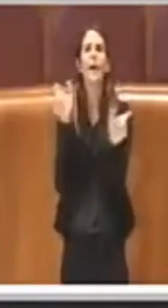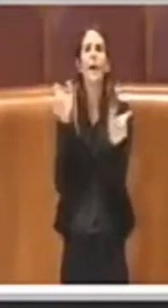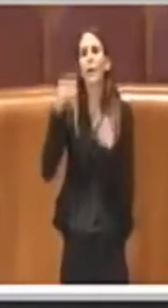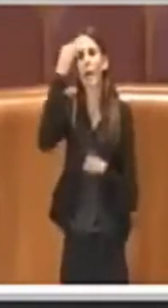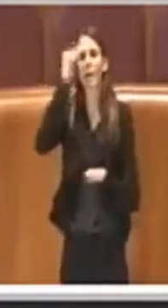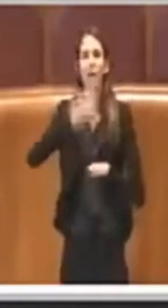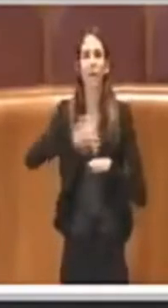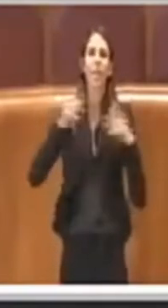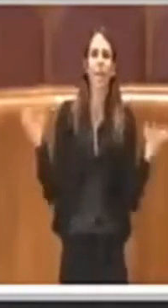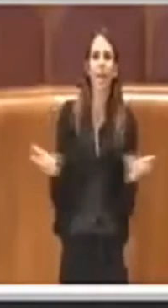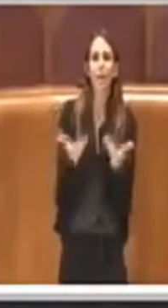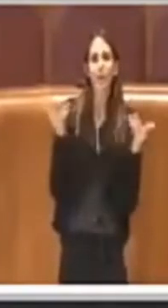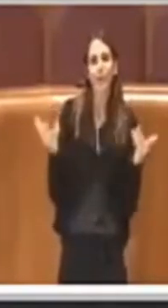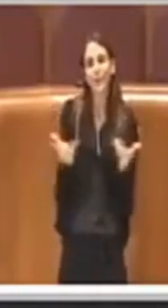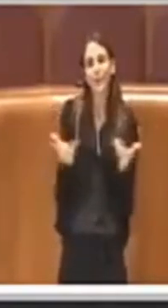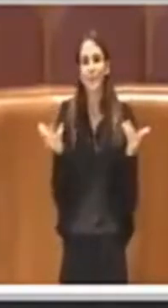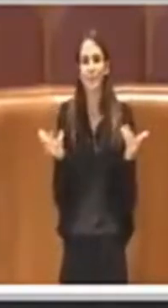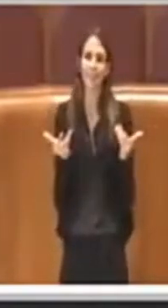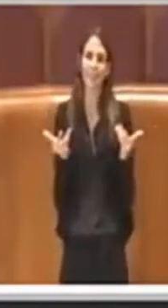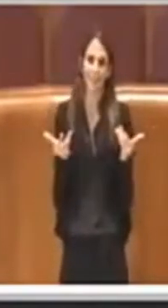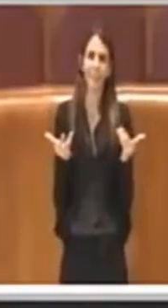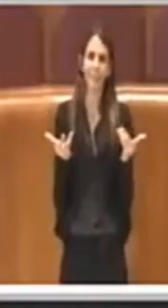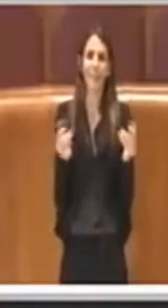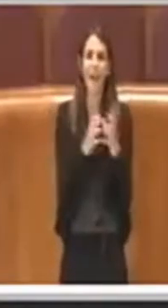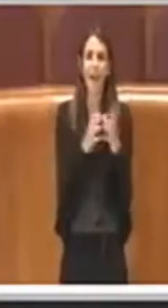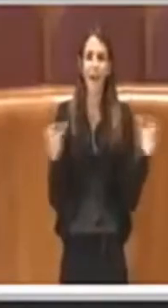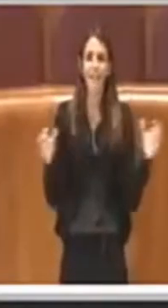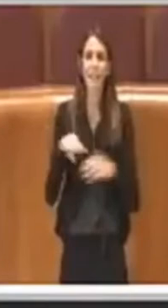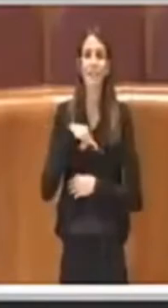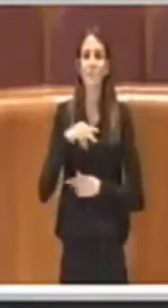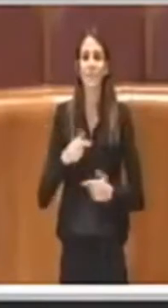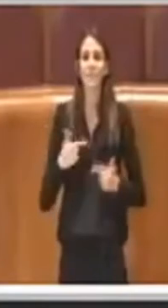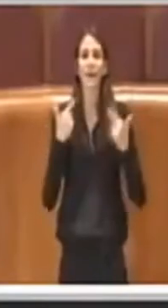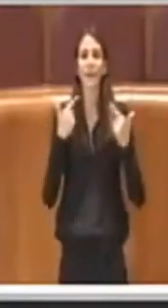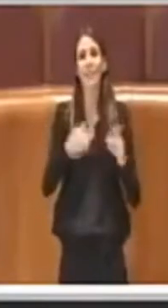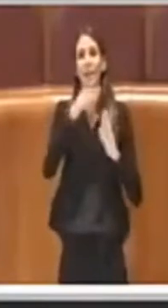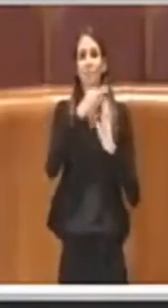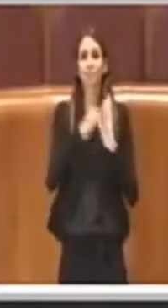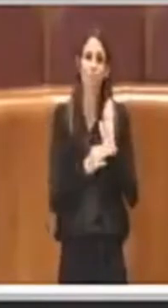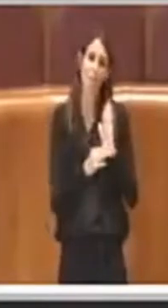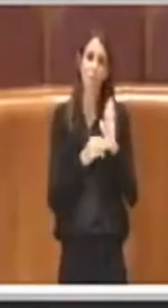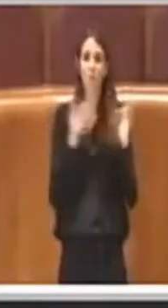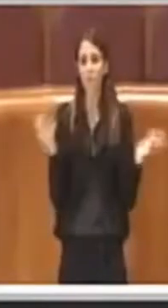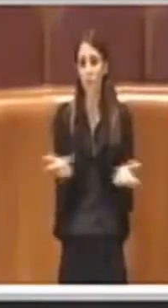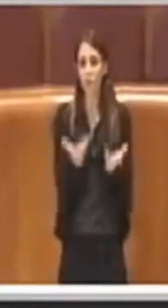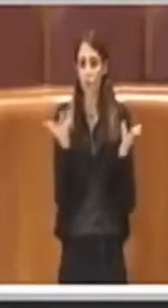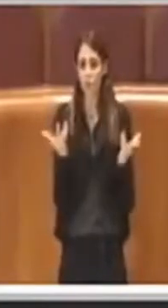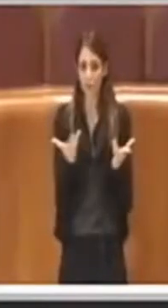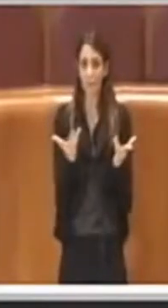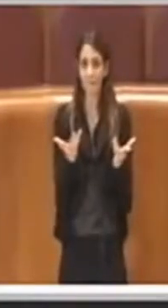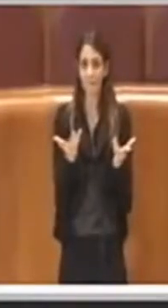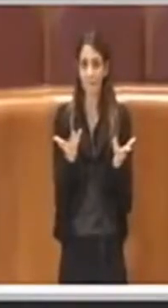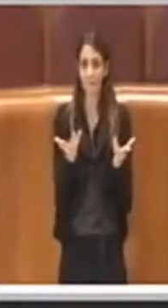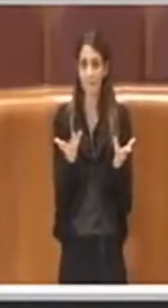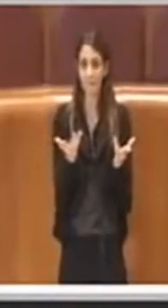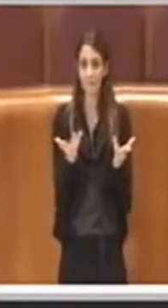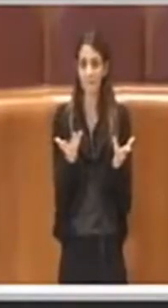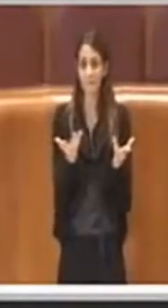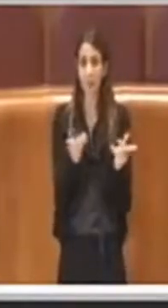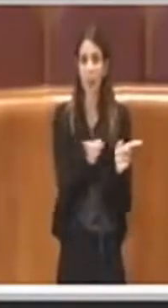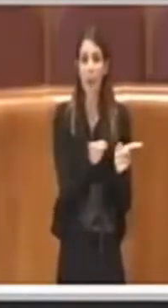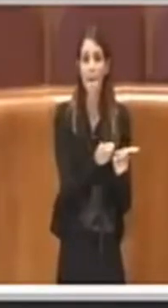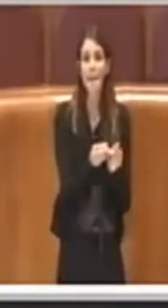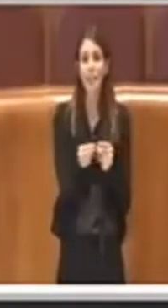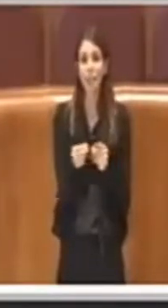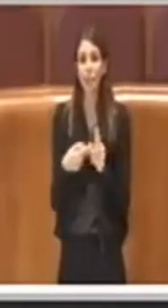costruttori di passaggio delle premialità di carattere urbanistico. Quindi che cosa vuol dire? Delle cubature in più. In alcuni casi, come